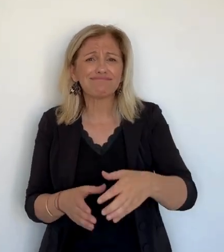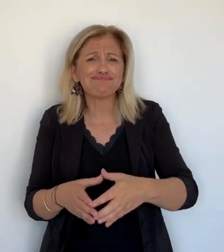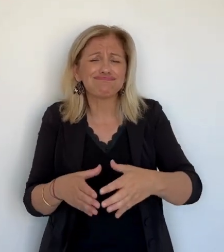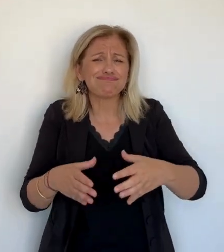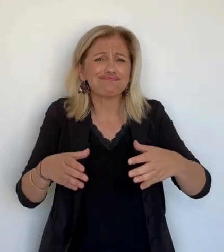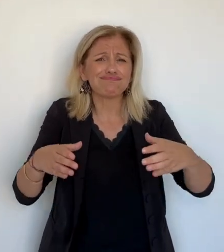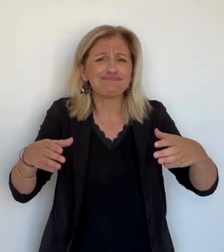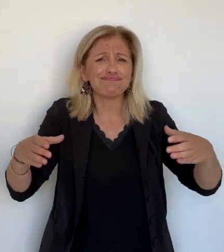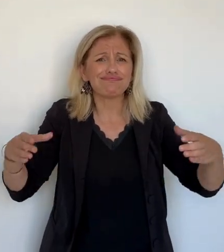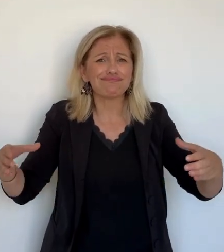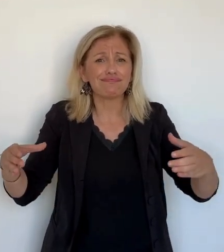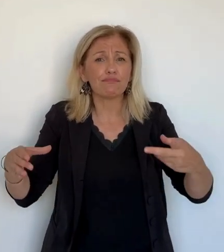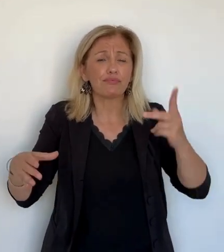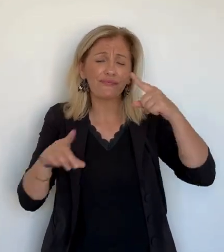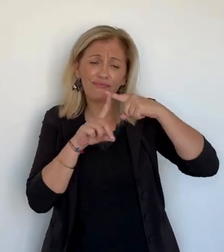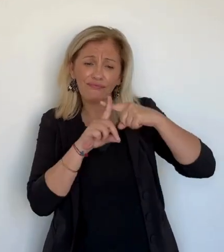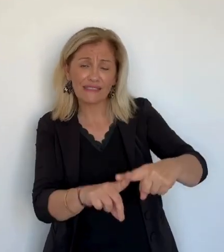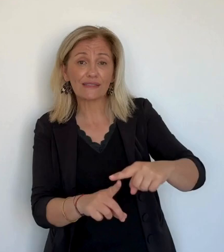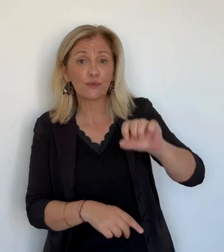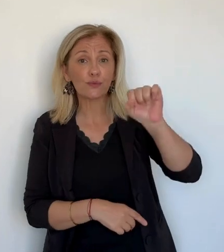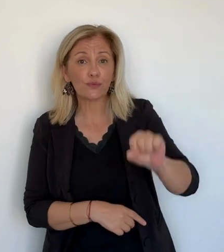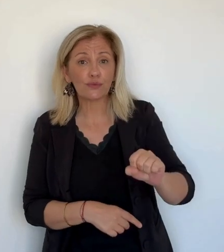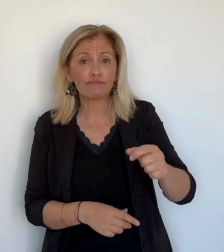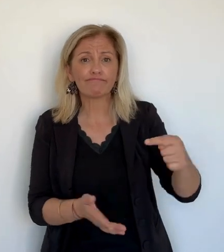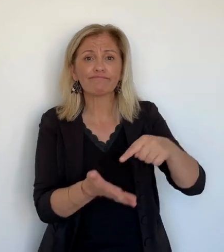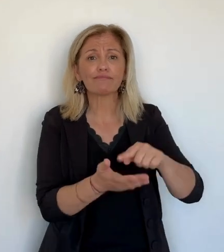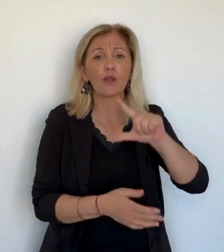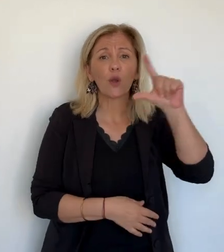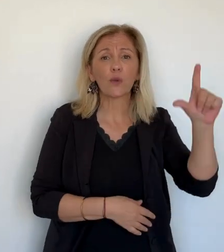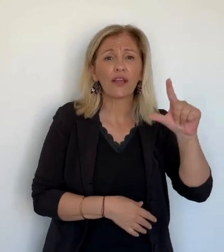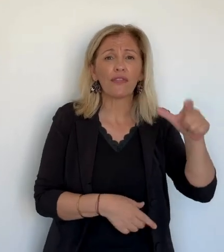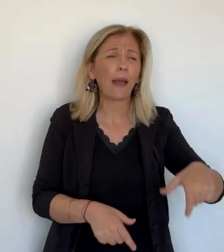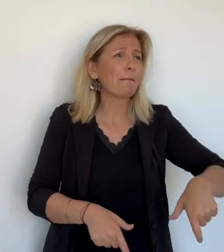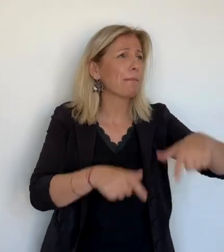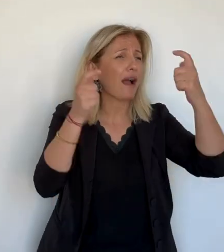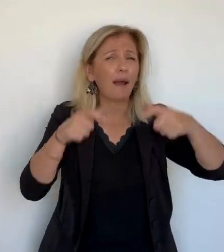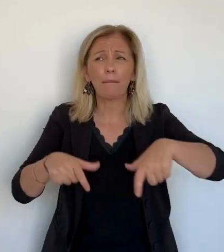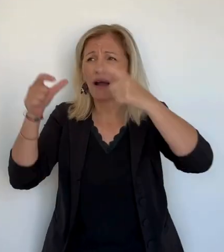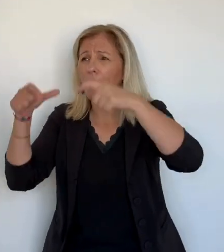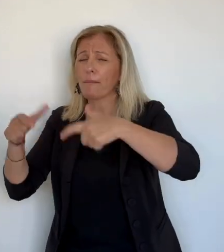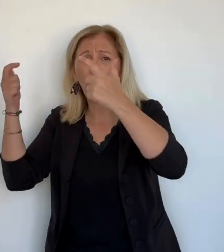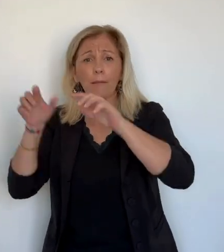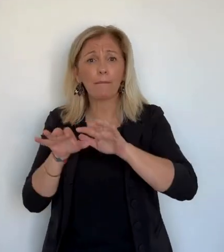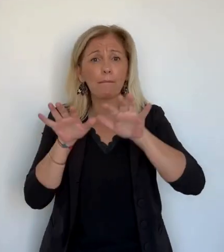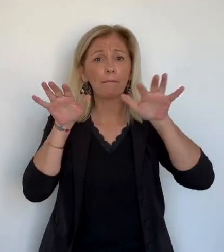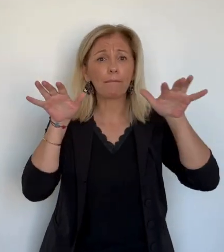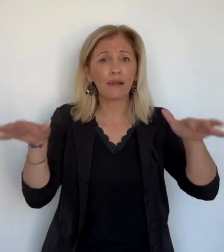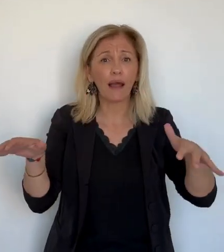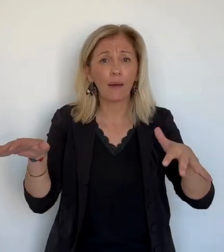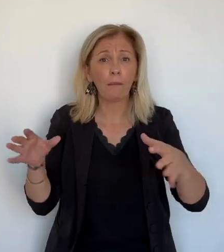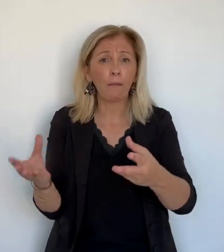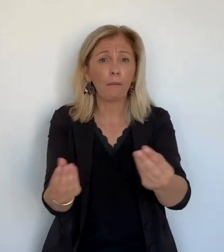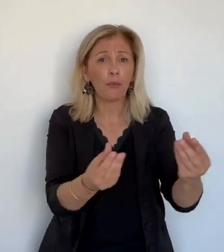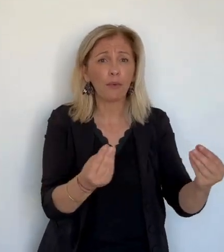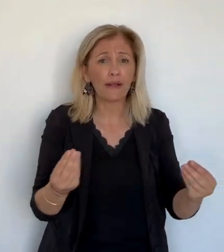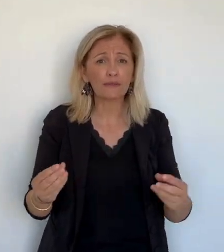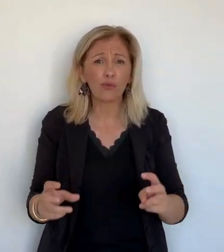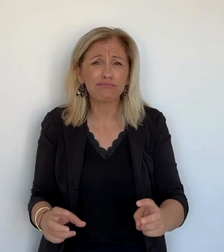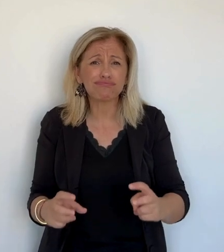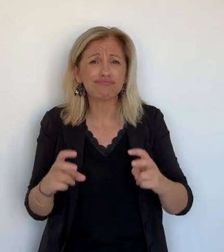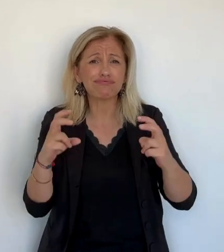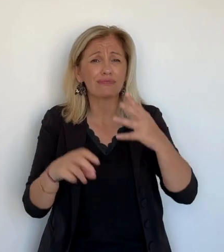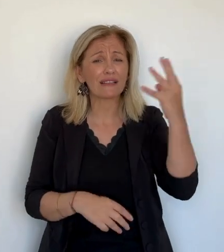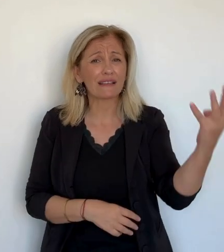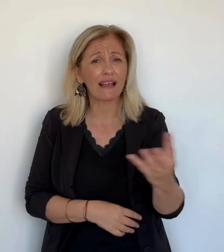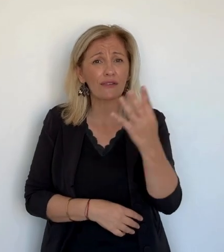ici à Louchane où les nouvelles constructions explosent. Le taux de croissance annuel de la population est tout simplement 4 fois supérieur à la moyenne